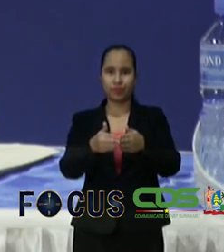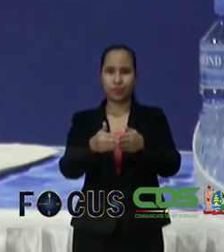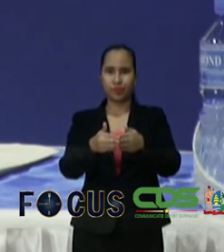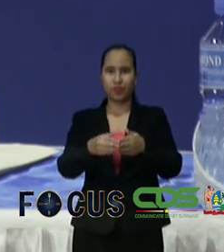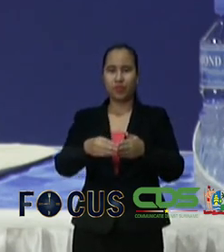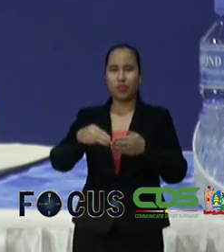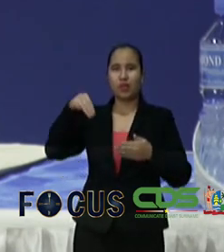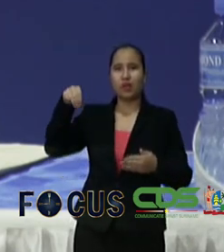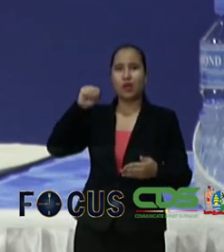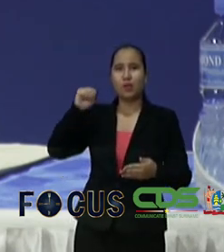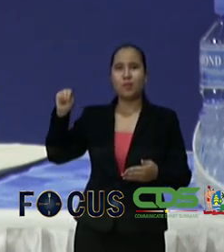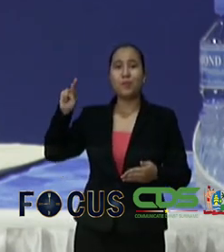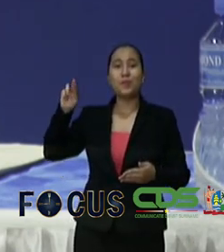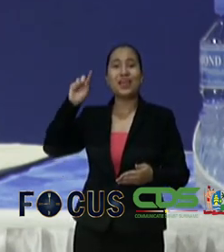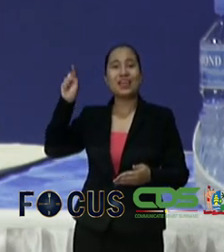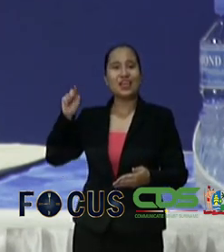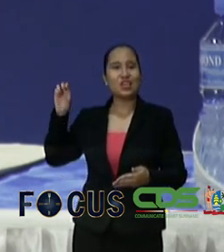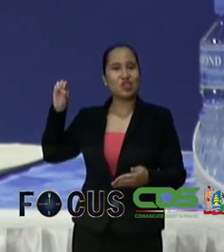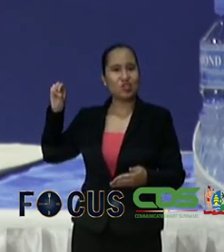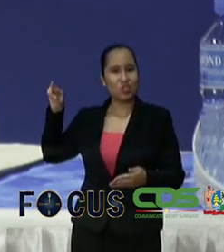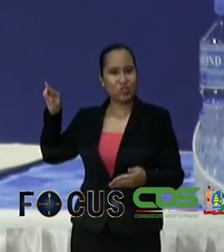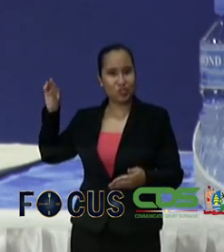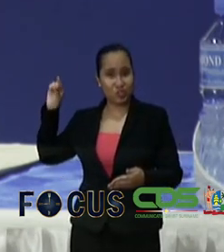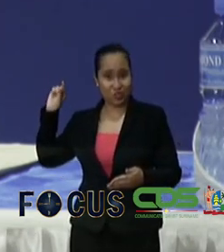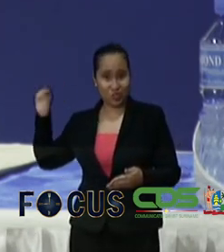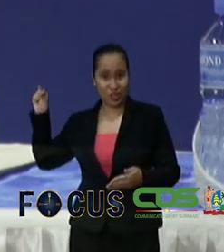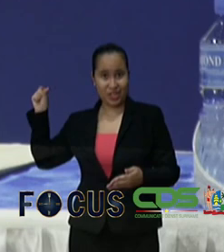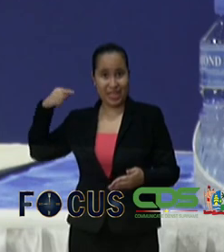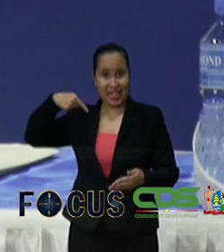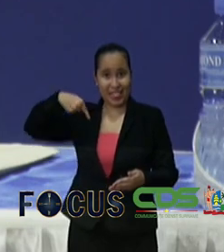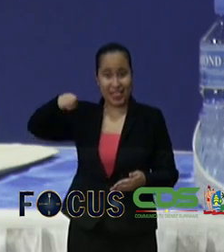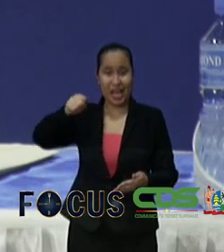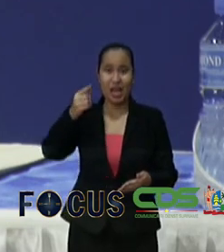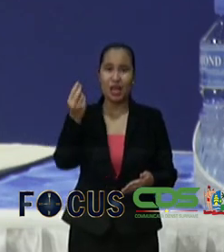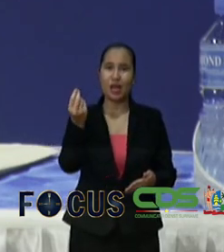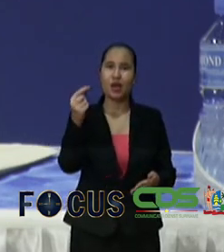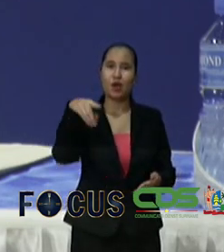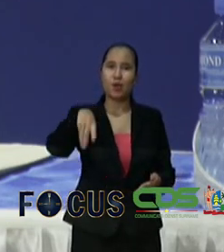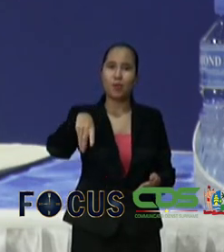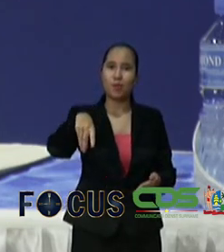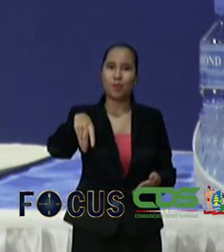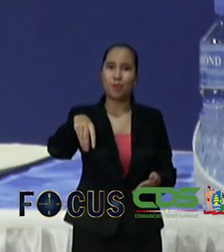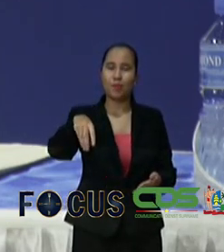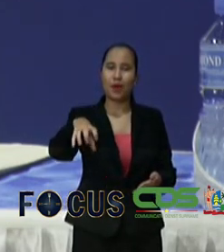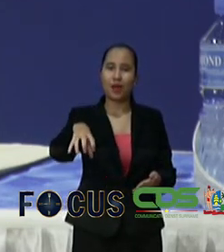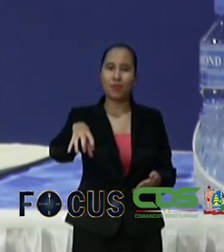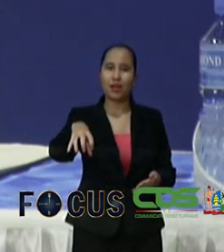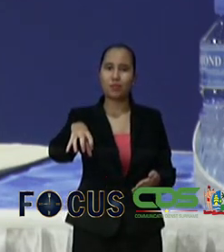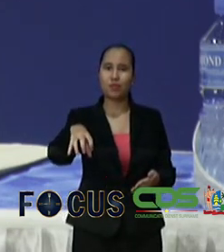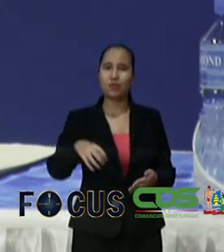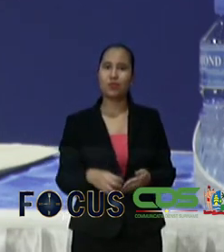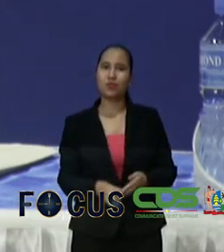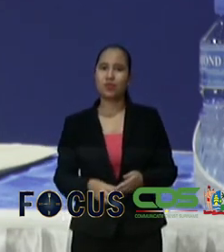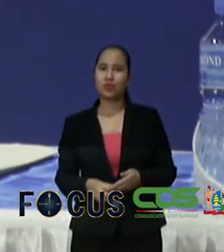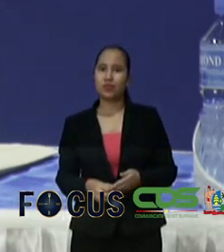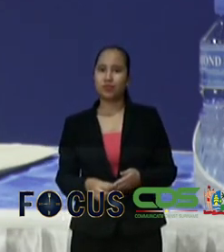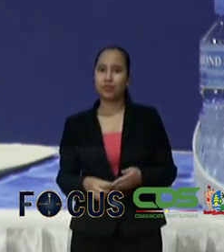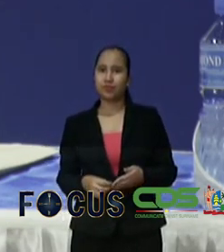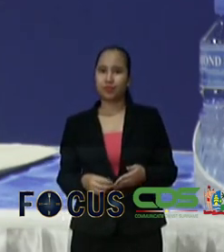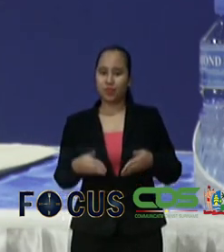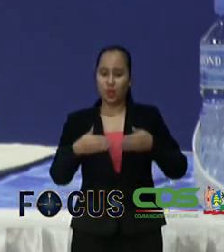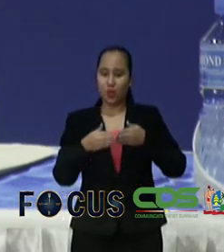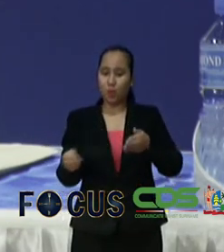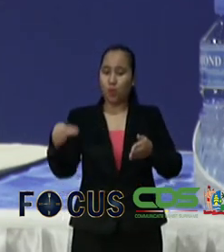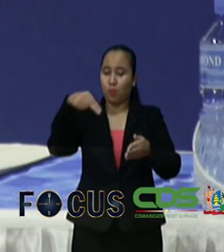Meersorg para Maribo eigenlijk dubbel hebben belast de passagier de